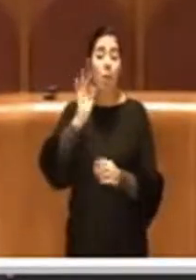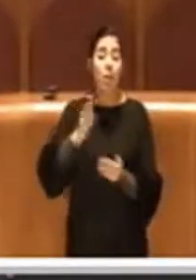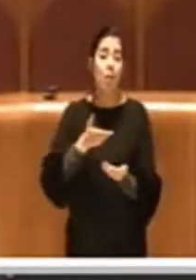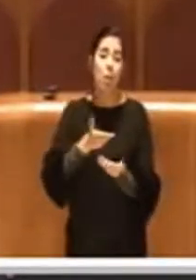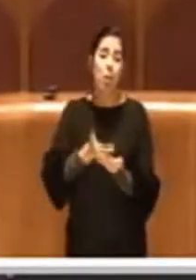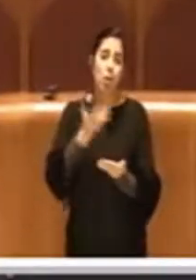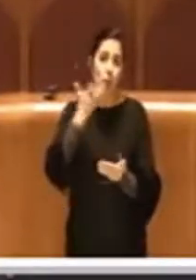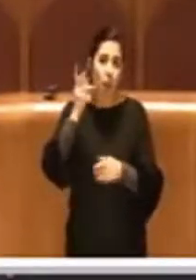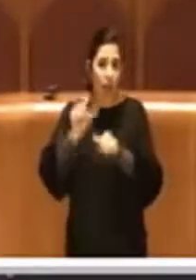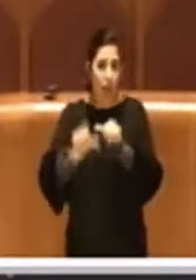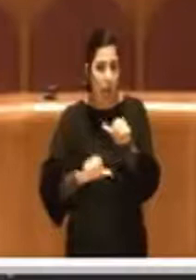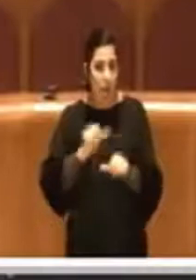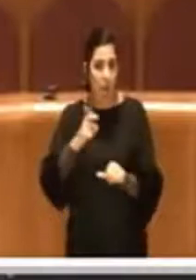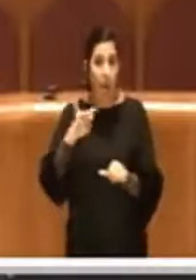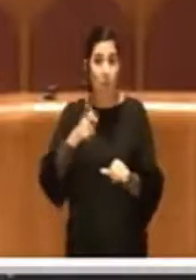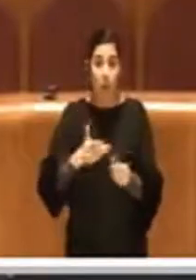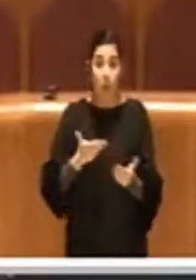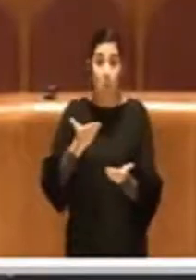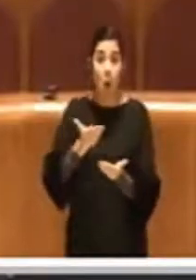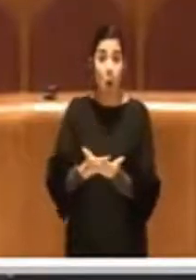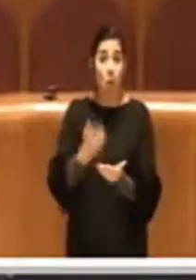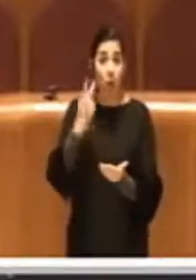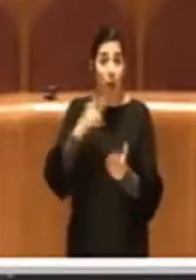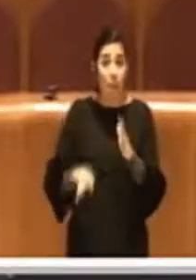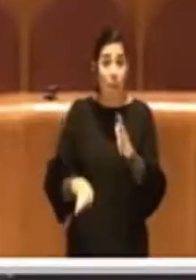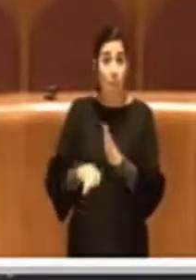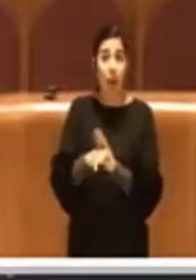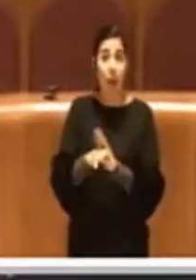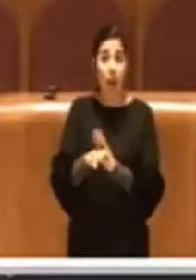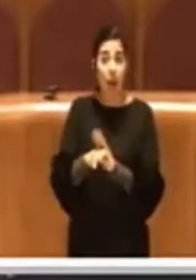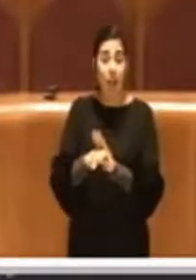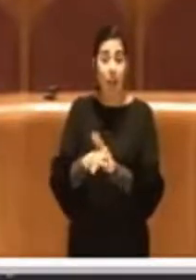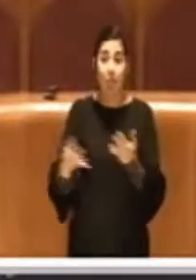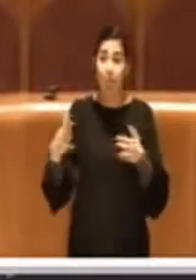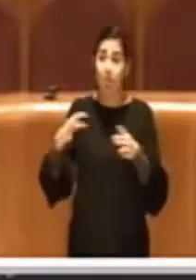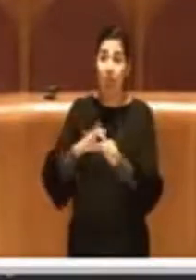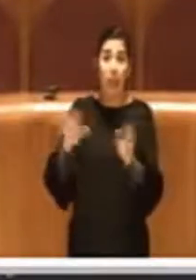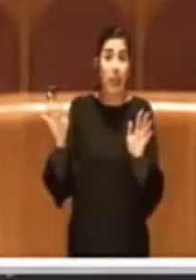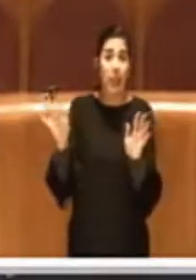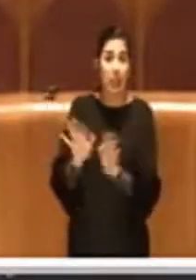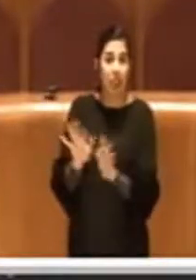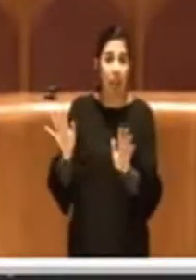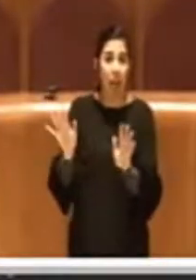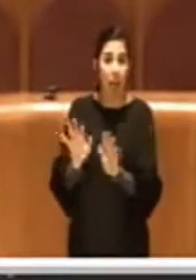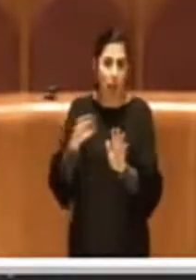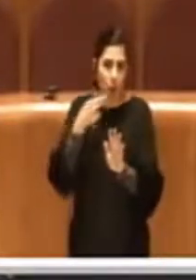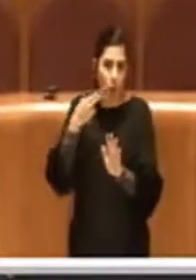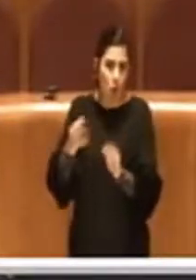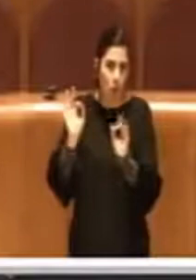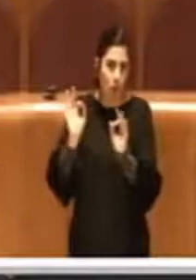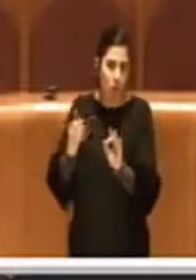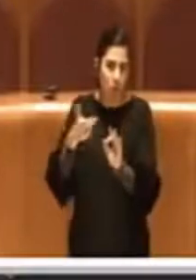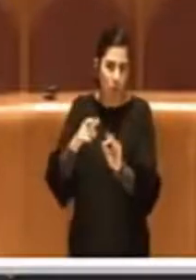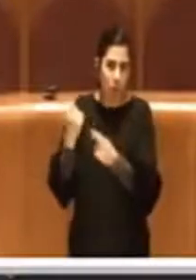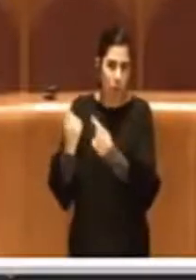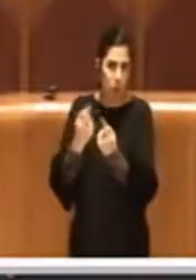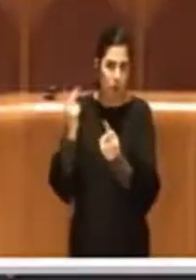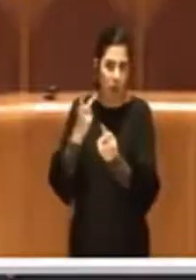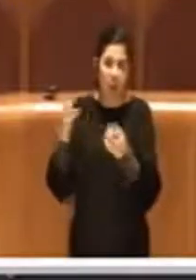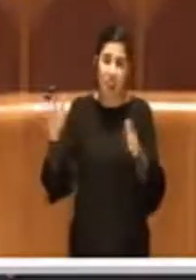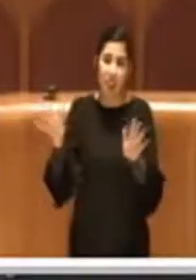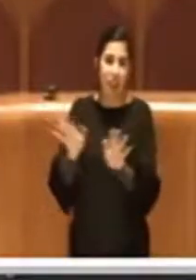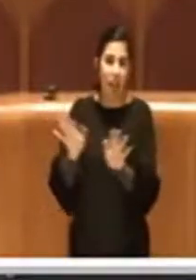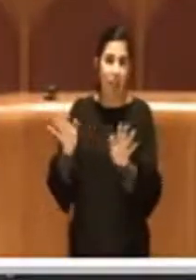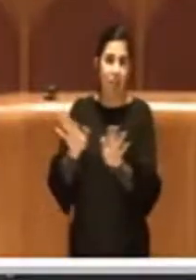'onda del grande scandalo perché questo è stato di trovare i